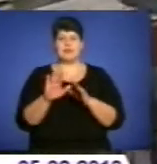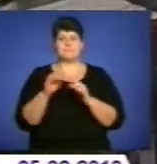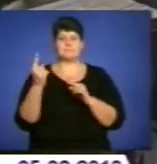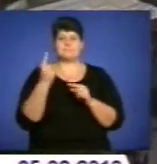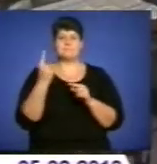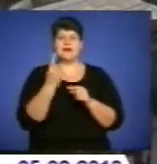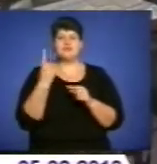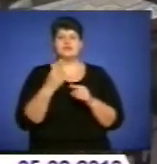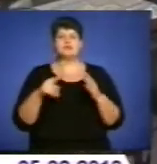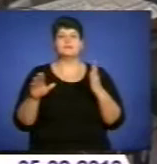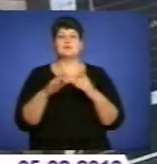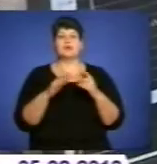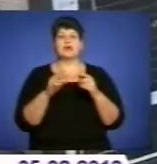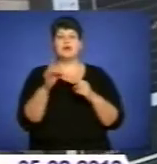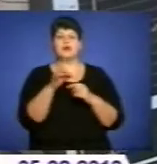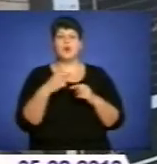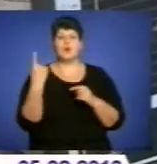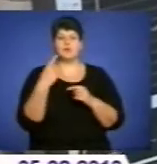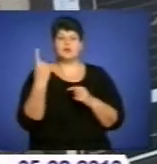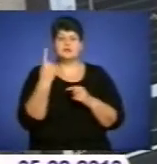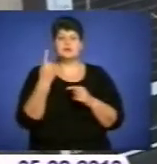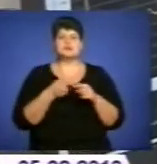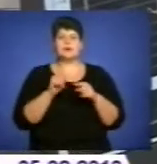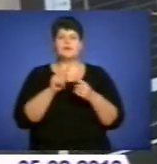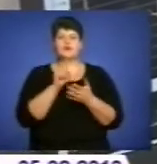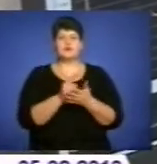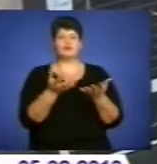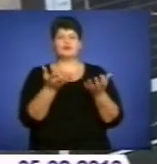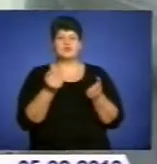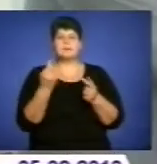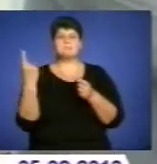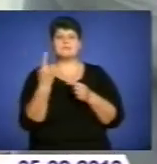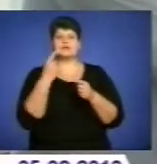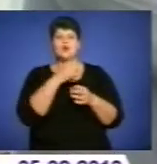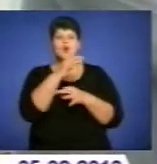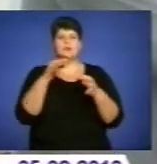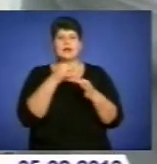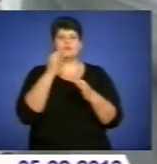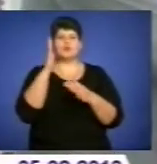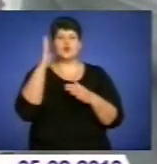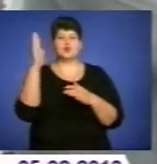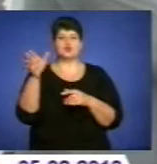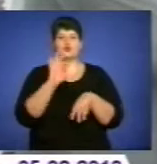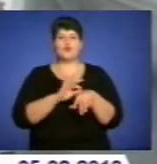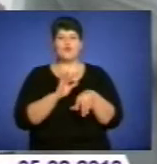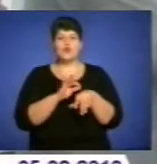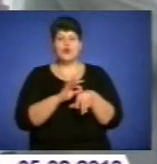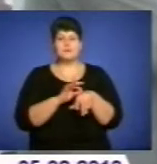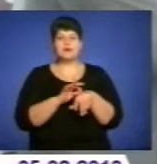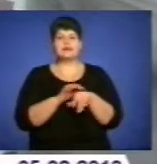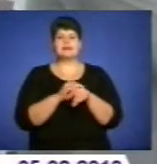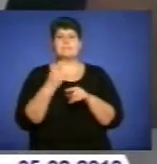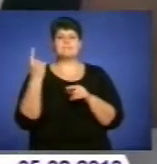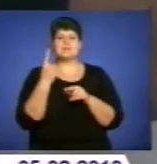Саме тут, а не у аптеці чи по телевізору, людина має отримати першу консультацію і прогноз хвороби. Профілактичні звернення, за словами фахівців,